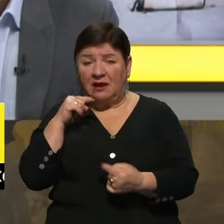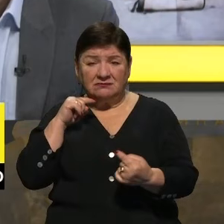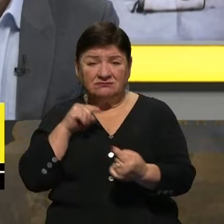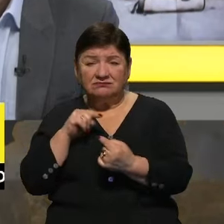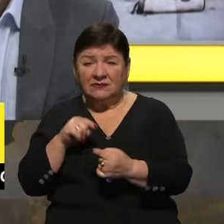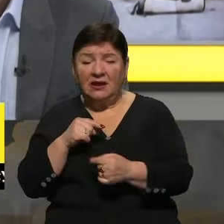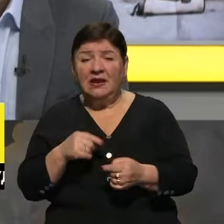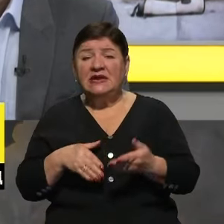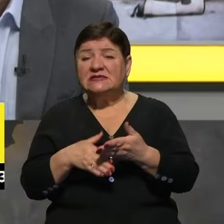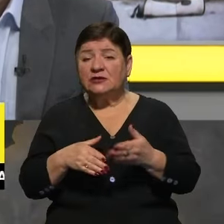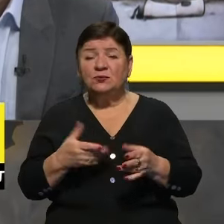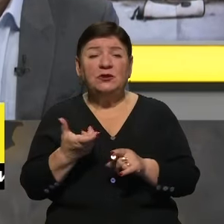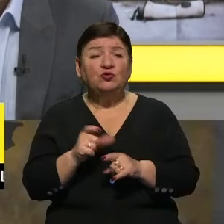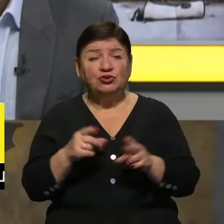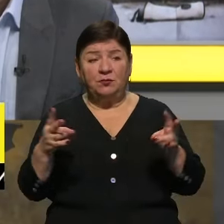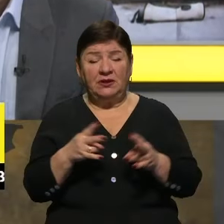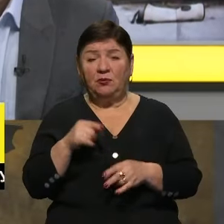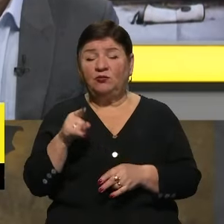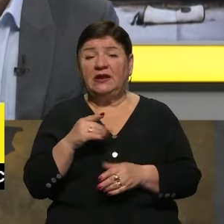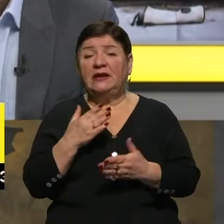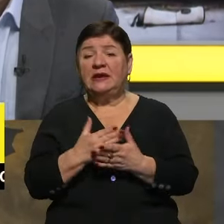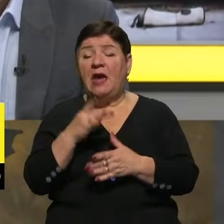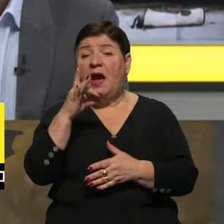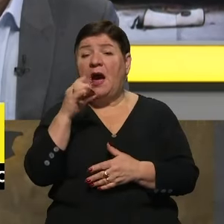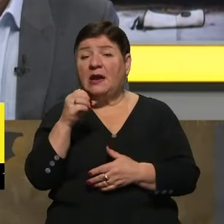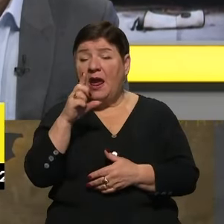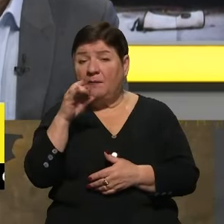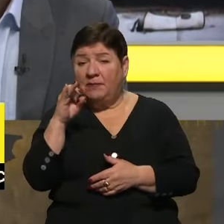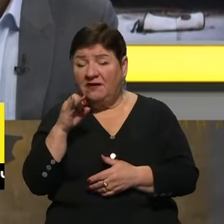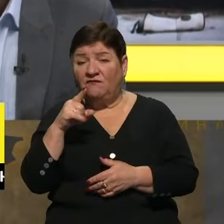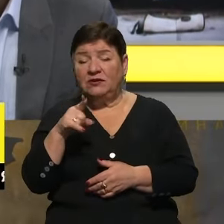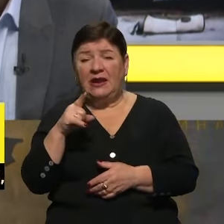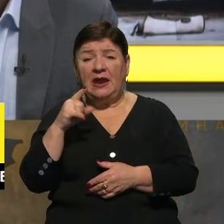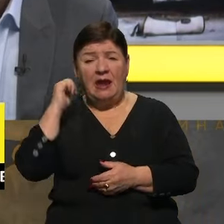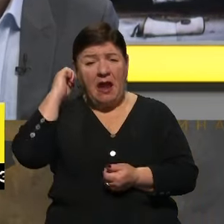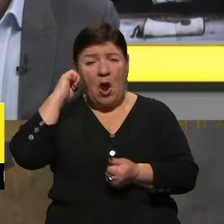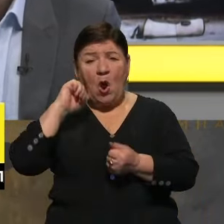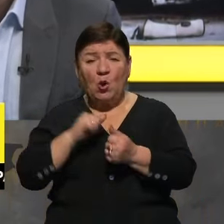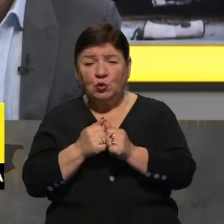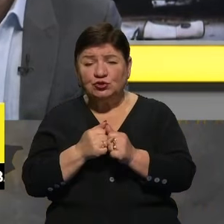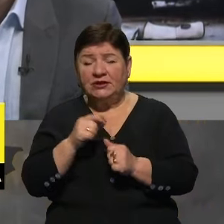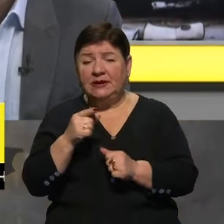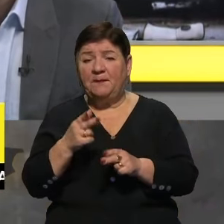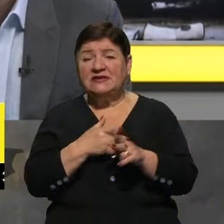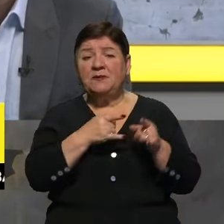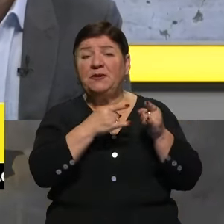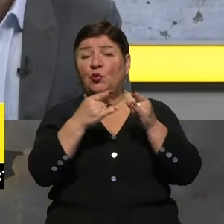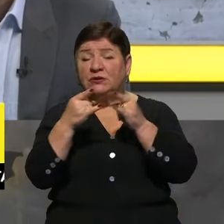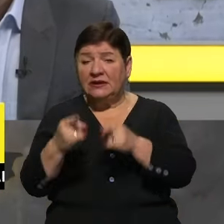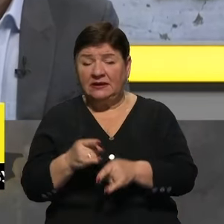дуже потрібні, тому що у них є репи, і вони глушаті, наші ті ж самі бізпілотники, тому і нам треба